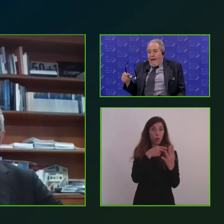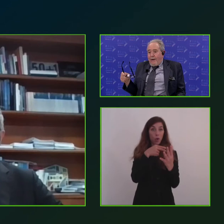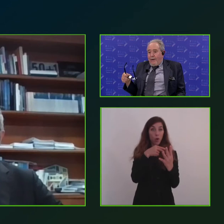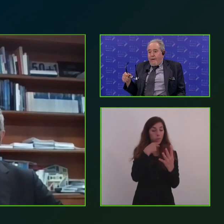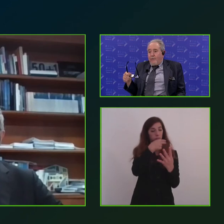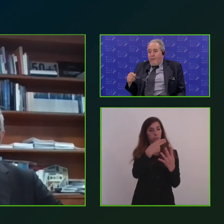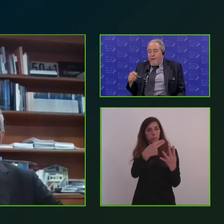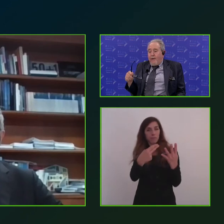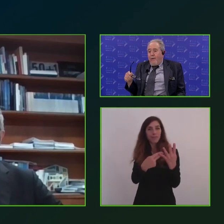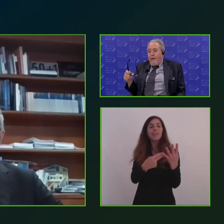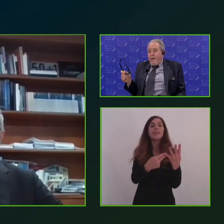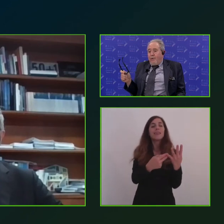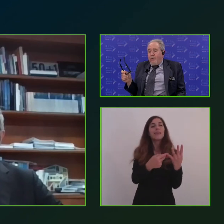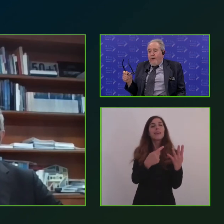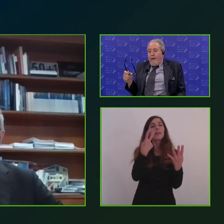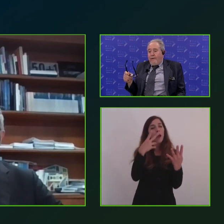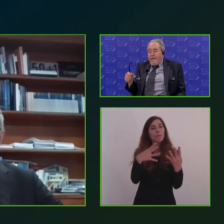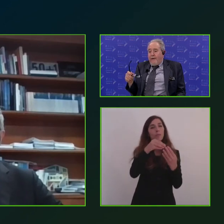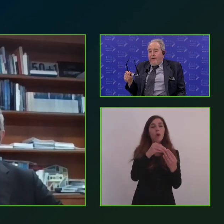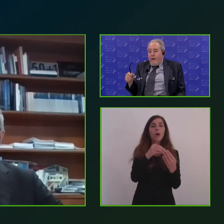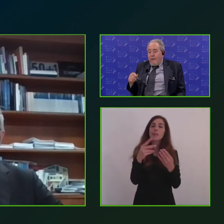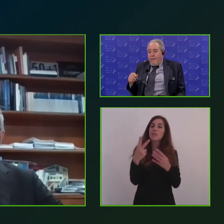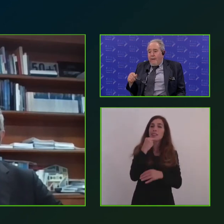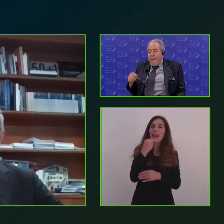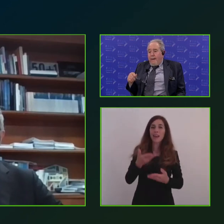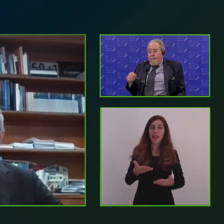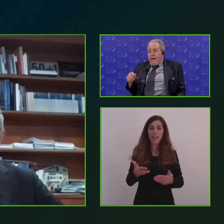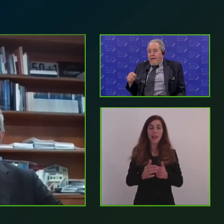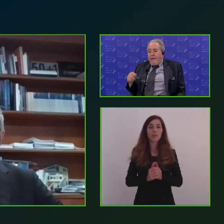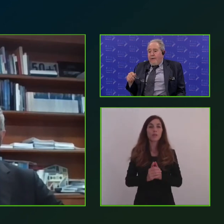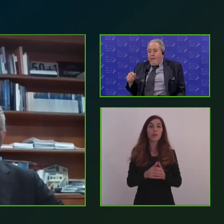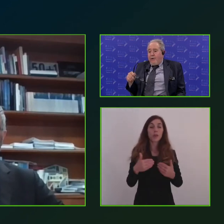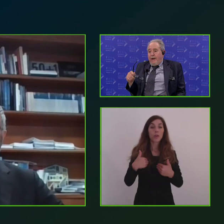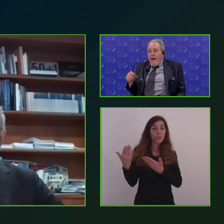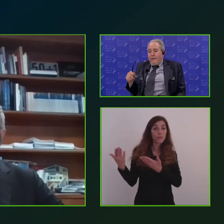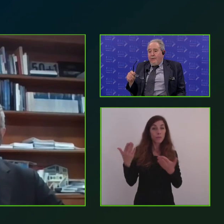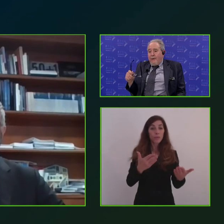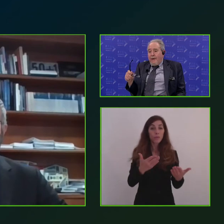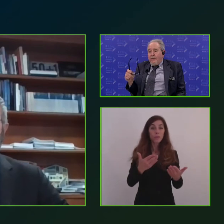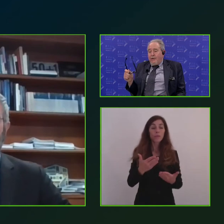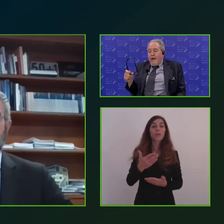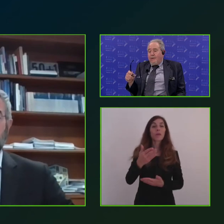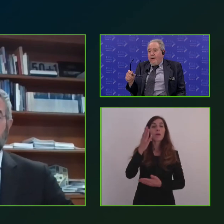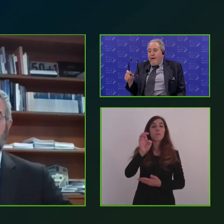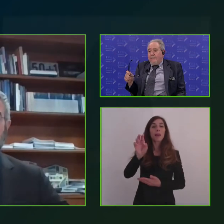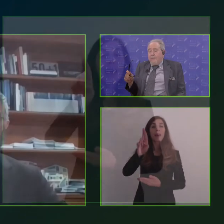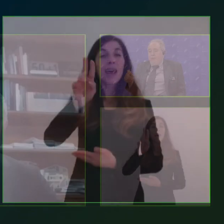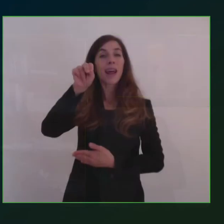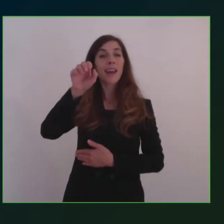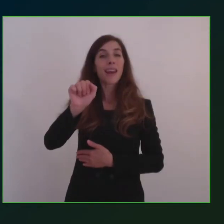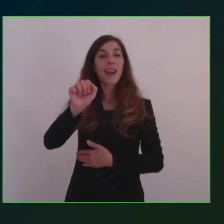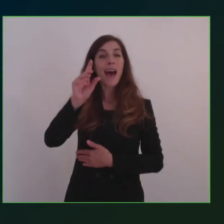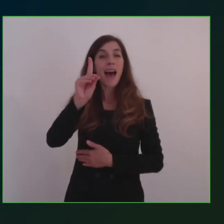diranno adesso. Quindi io introdurrei, se sei d'accordo, Bernadette Felice Grasso. Bernadette Felice Grasso è l